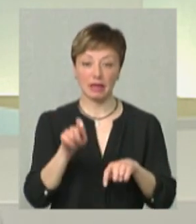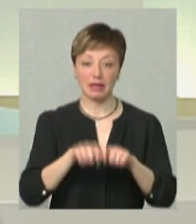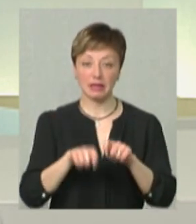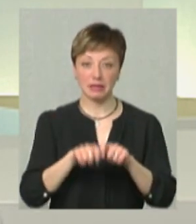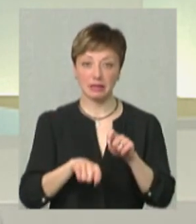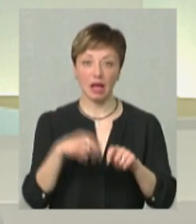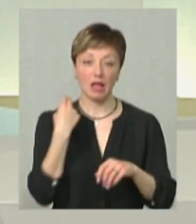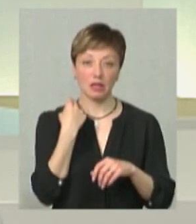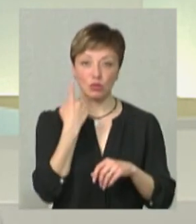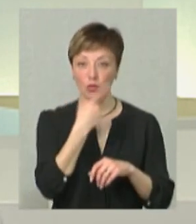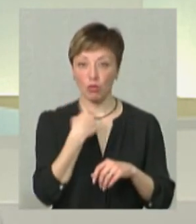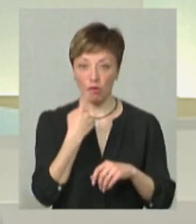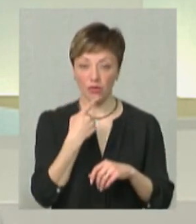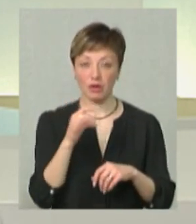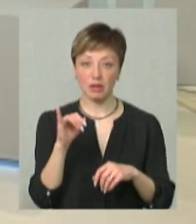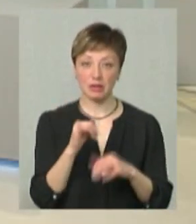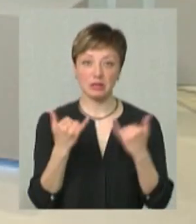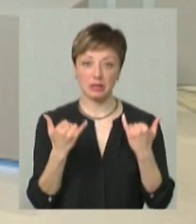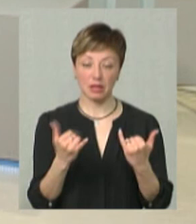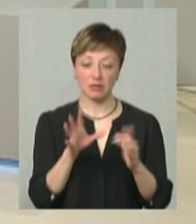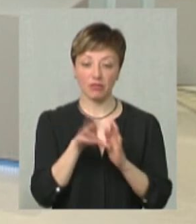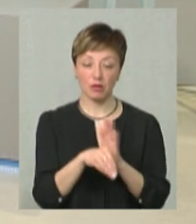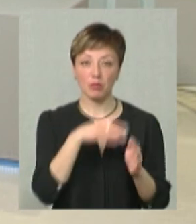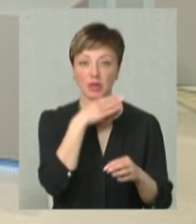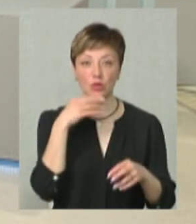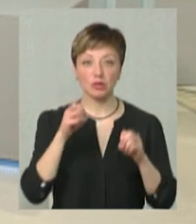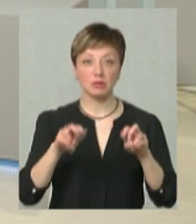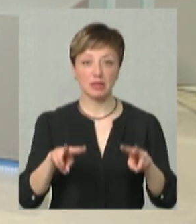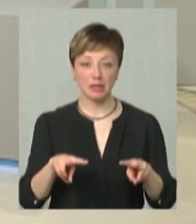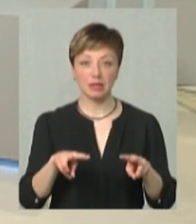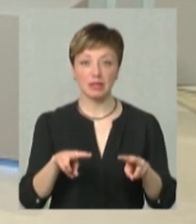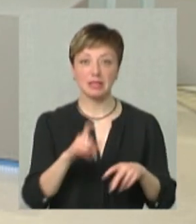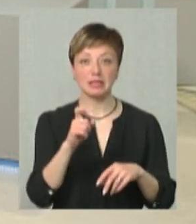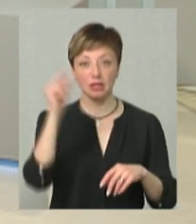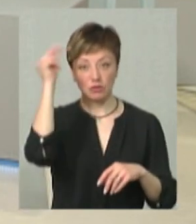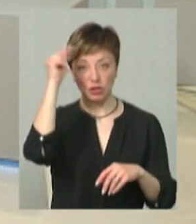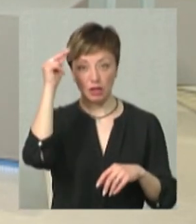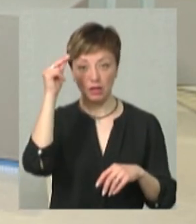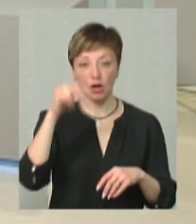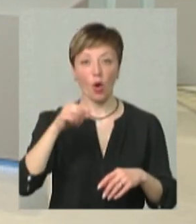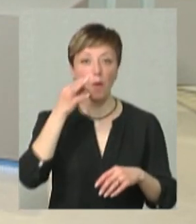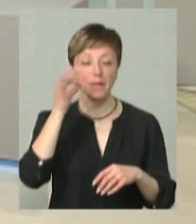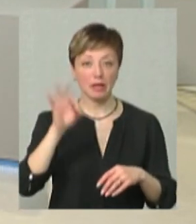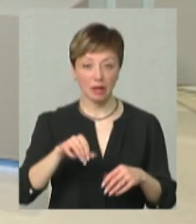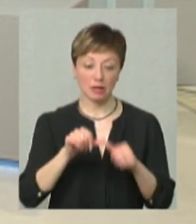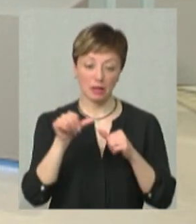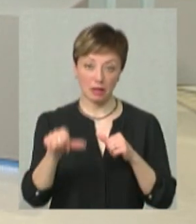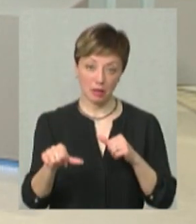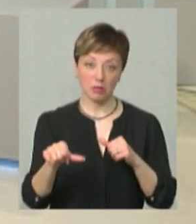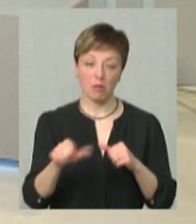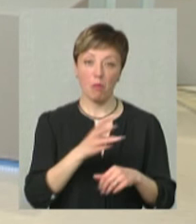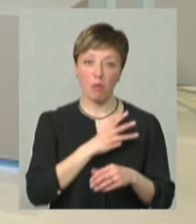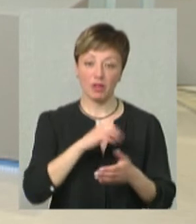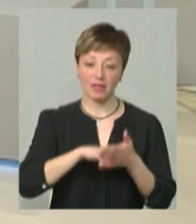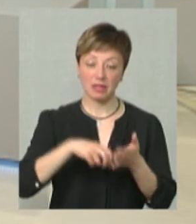з англійської мови і зараз введено для багатьох спеціальностей тест з навчальних компетентностей. Тобто, крім, знову такі,